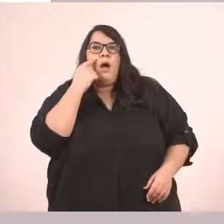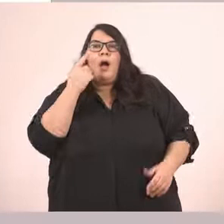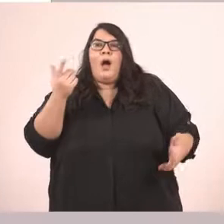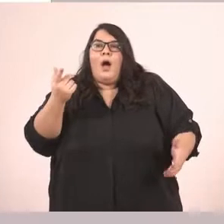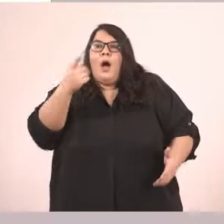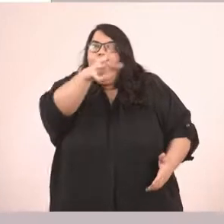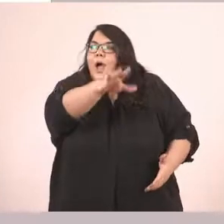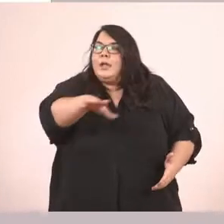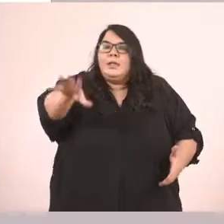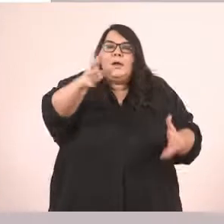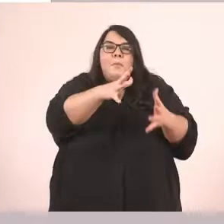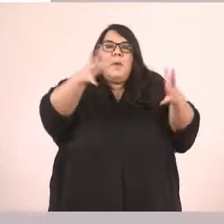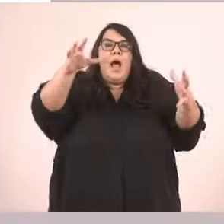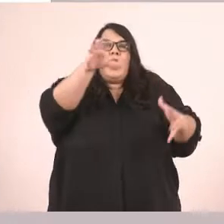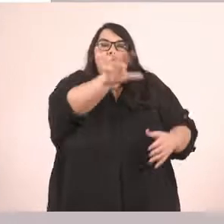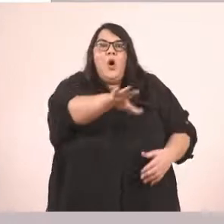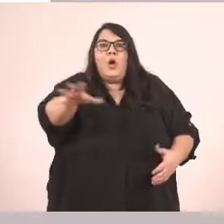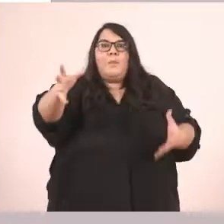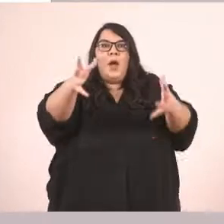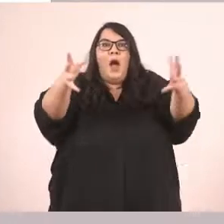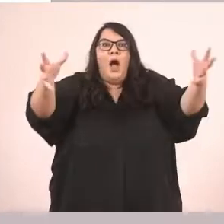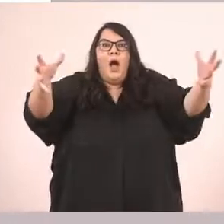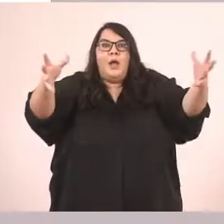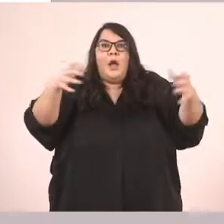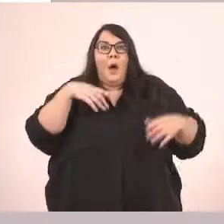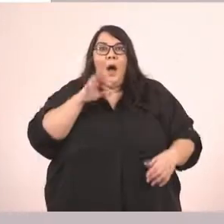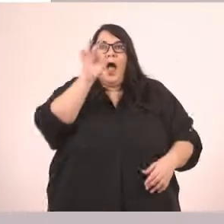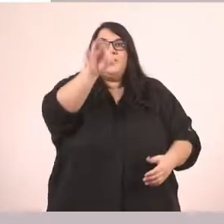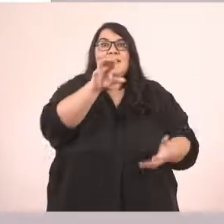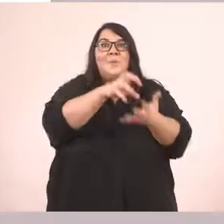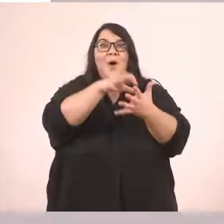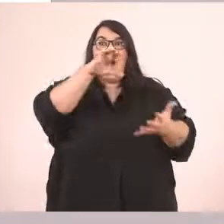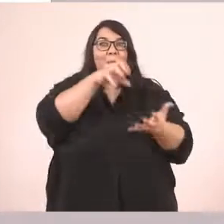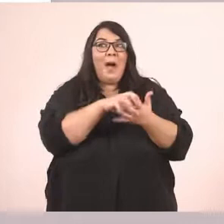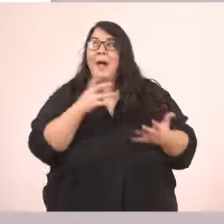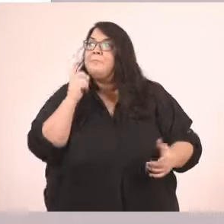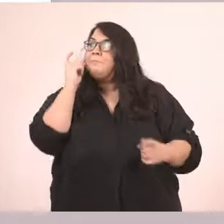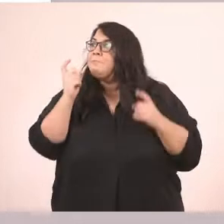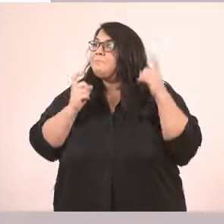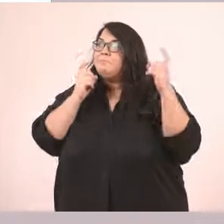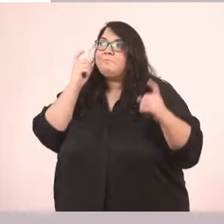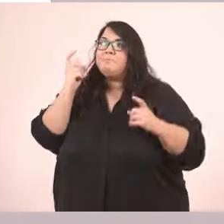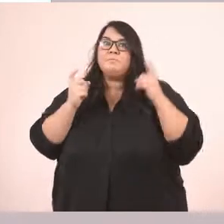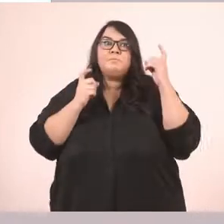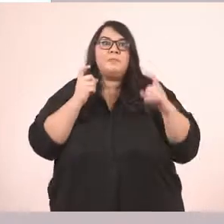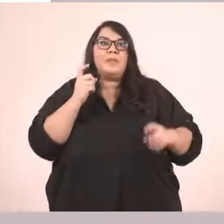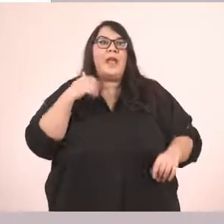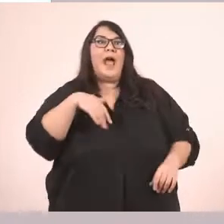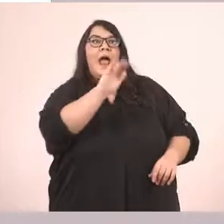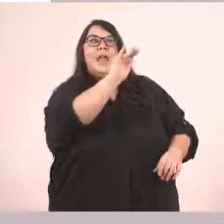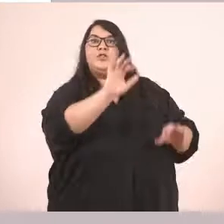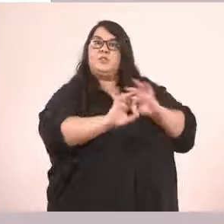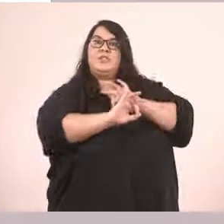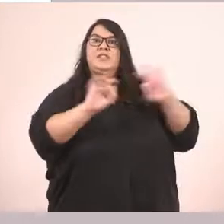Μία μεγάλη πολιτεία. Λέτε να φτάσαμε στη Χοχαρούπα. Ας ρωτήσουμε για να είμαστε